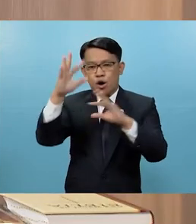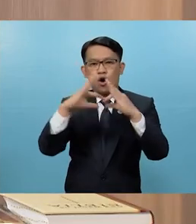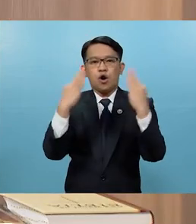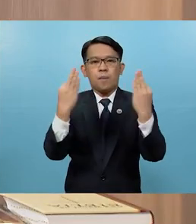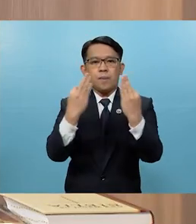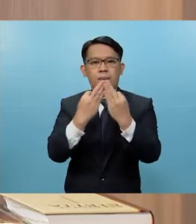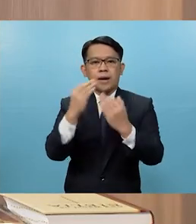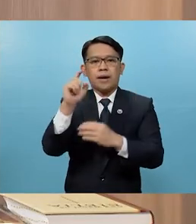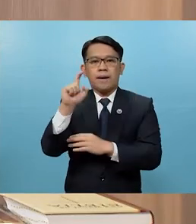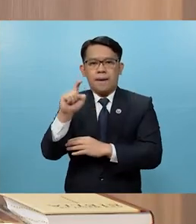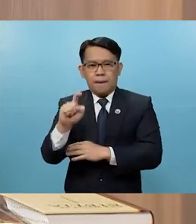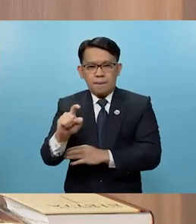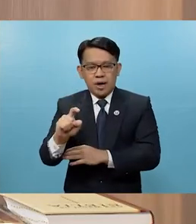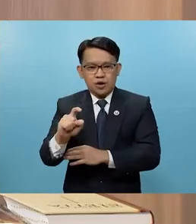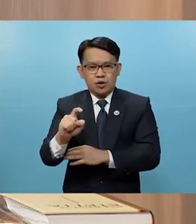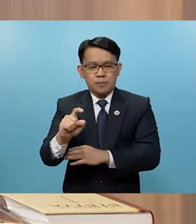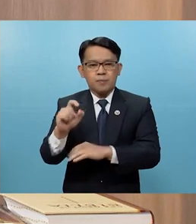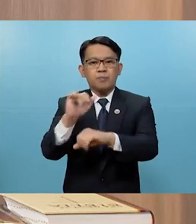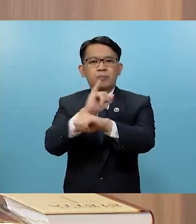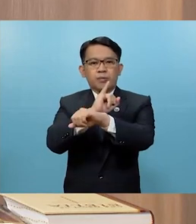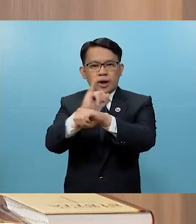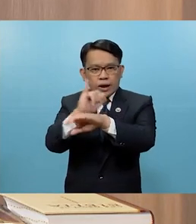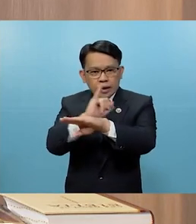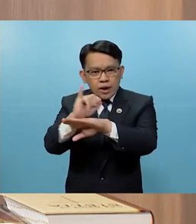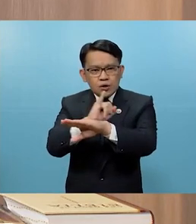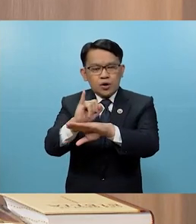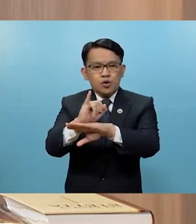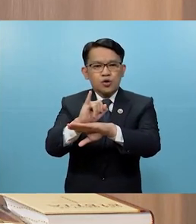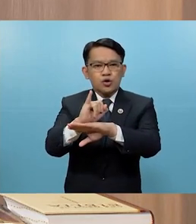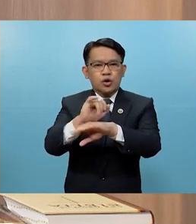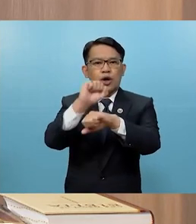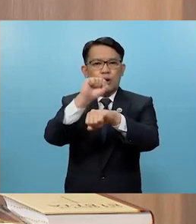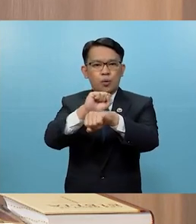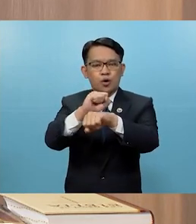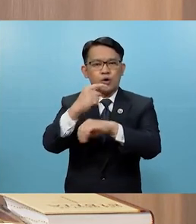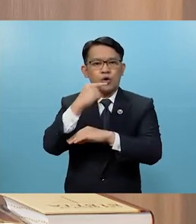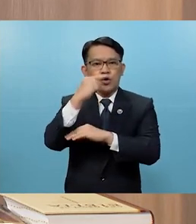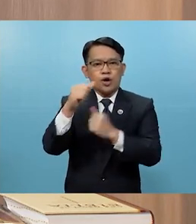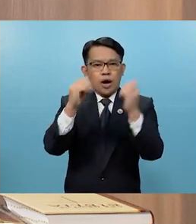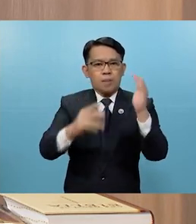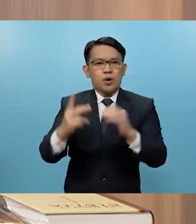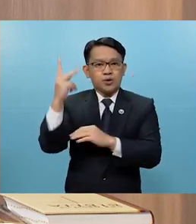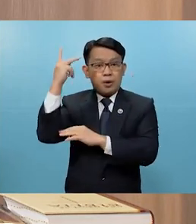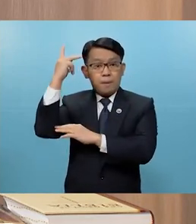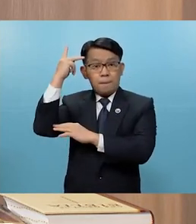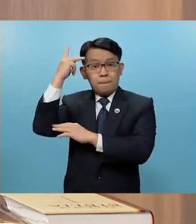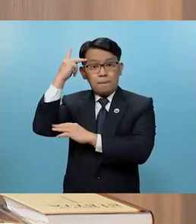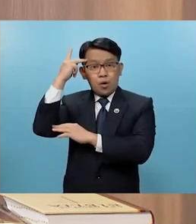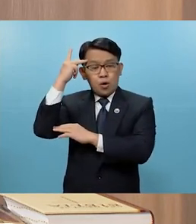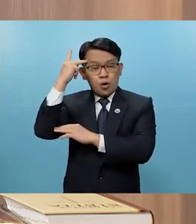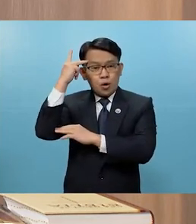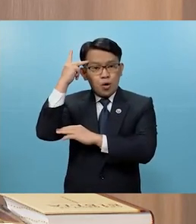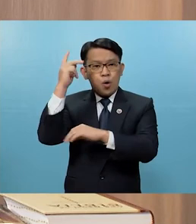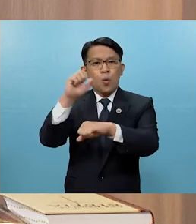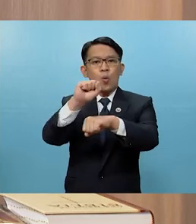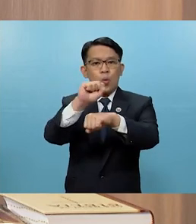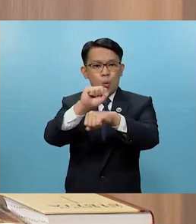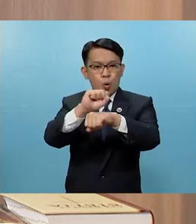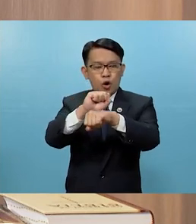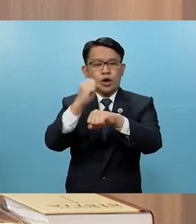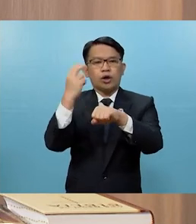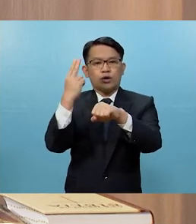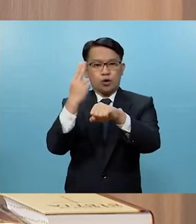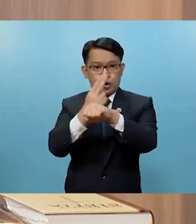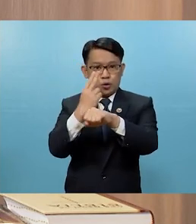Dapat po ay maging masipag siya sa pagtatrabaho. Ang sabi nga po ni Apostol Pablo, magtrabaho siya at